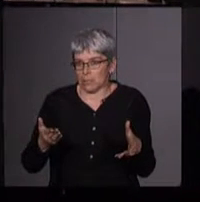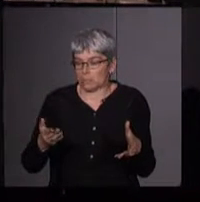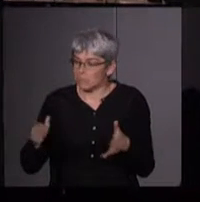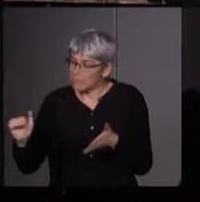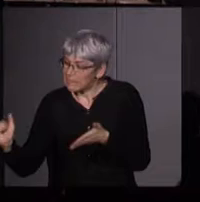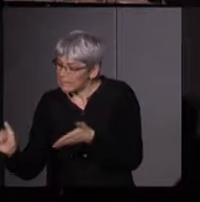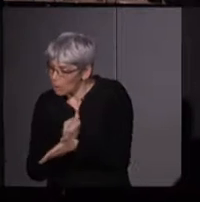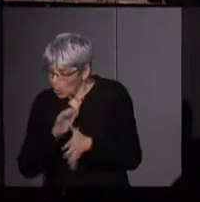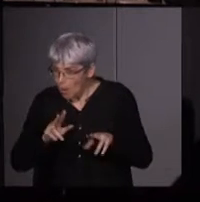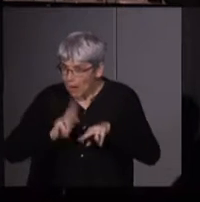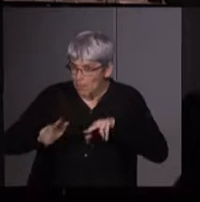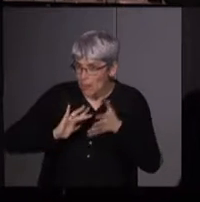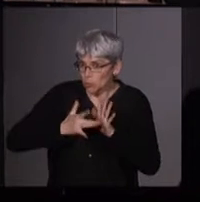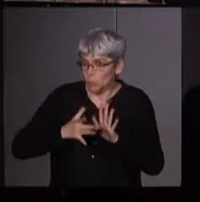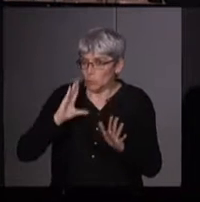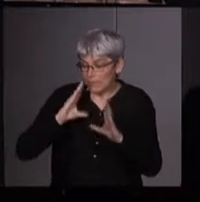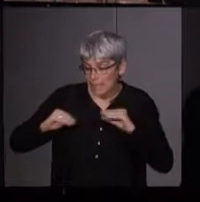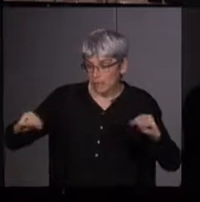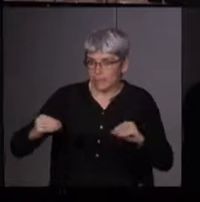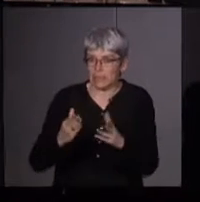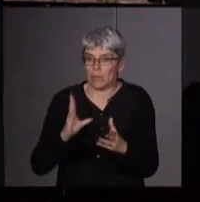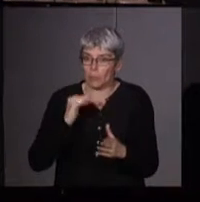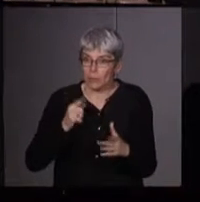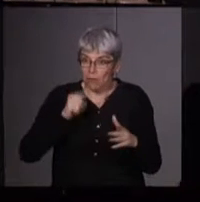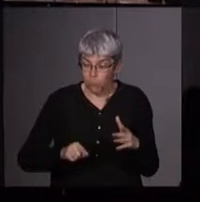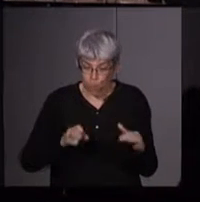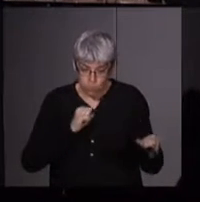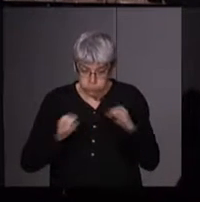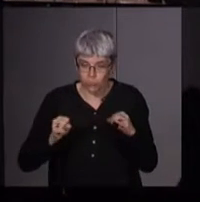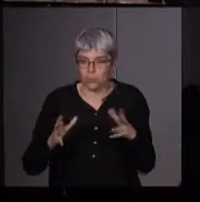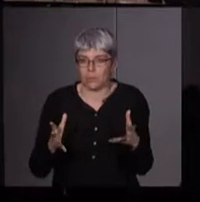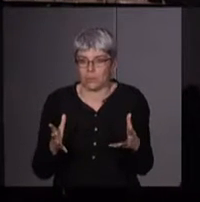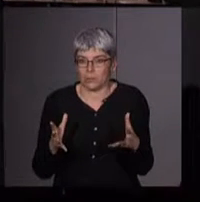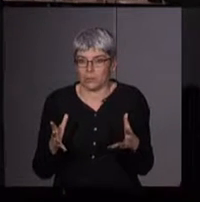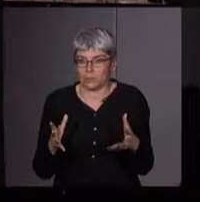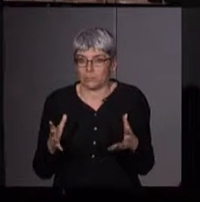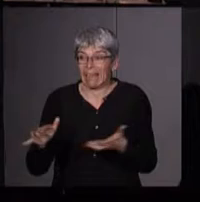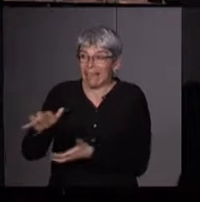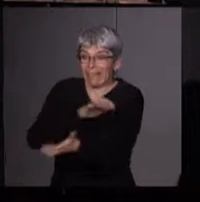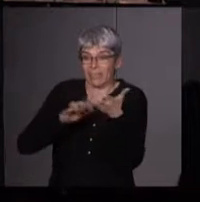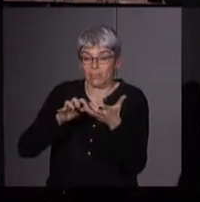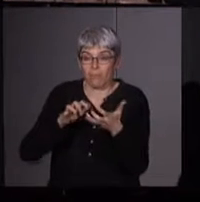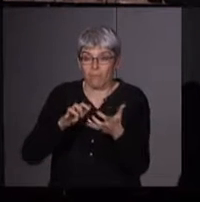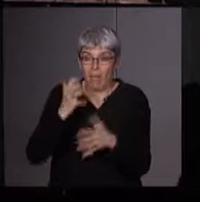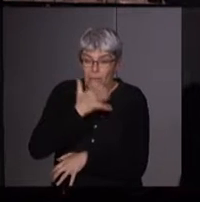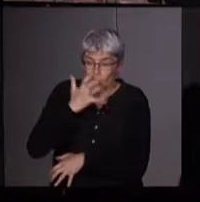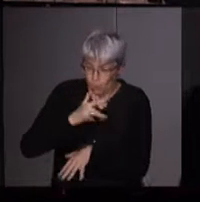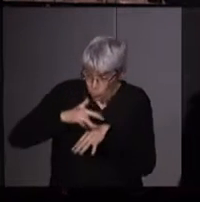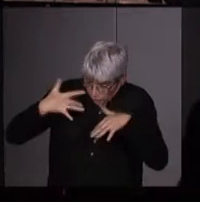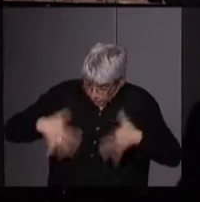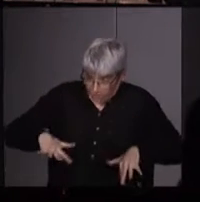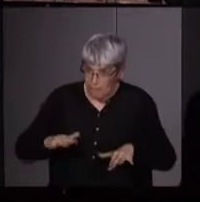ont été détruits. Il s'agit donc d'agir dans la catastrophe. En fait, la catastrophe a déjà lieu.